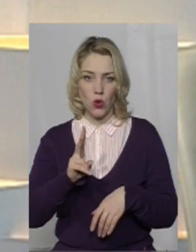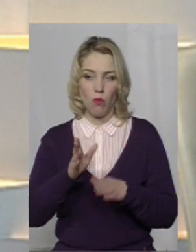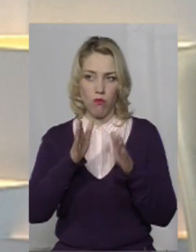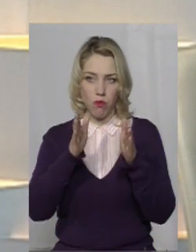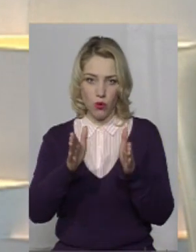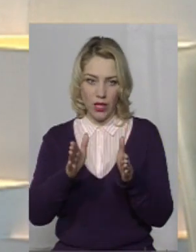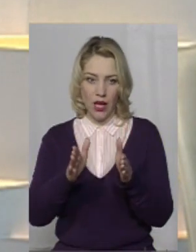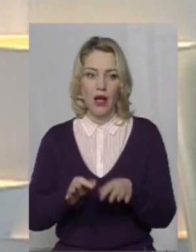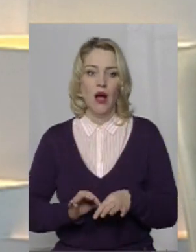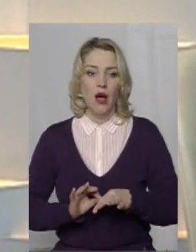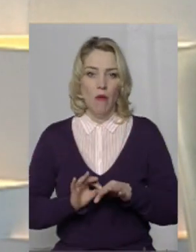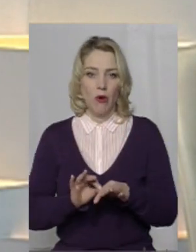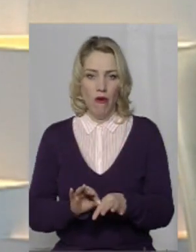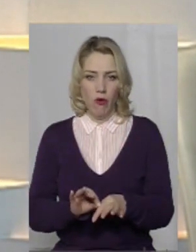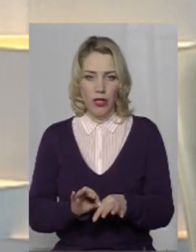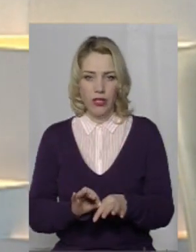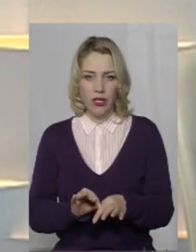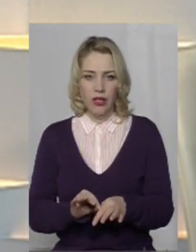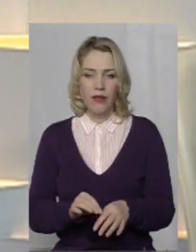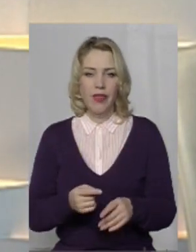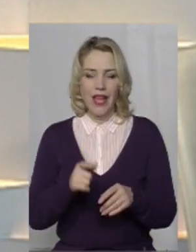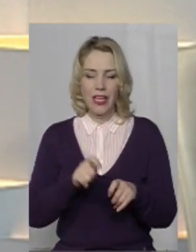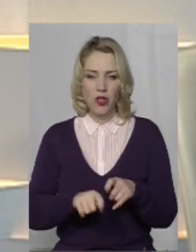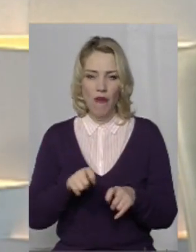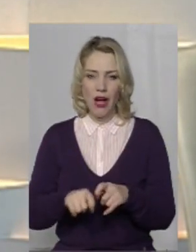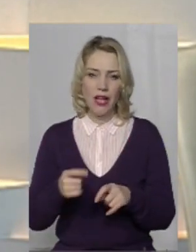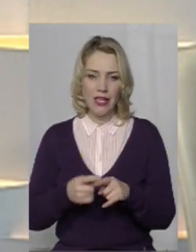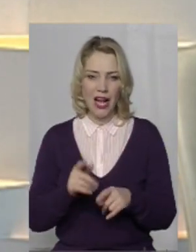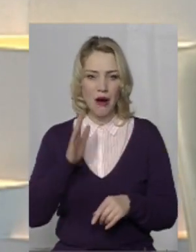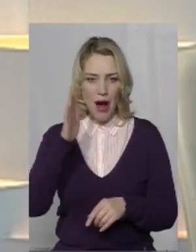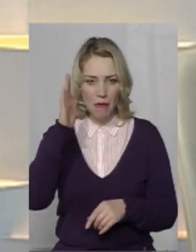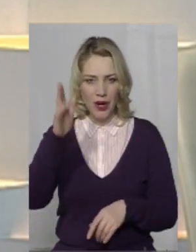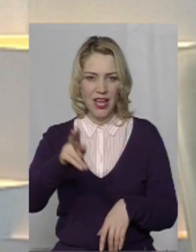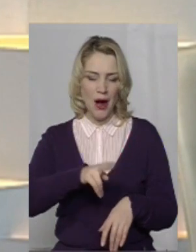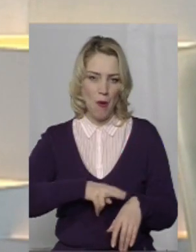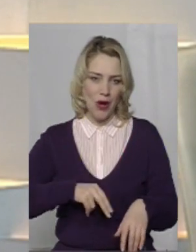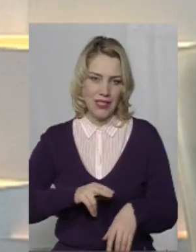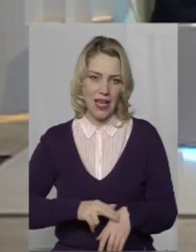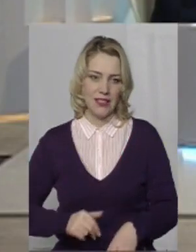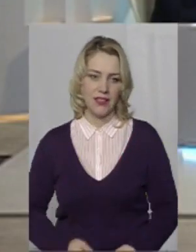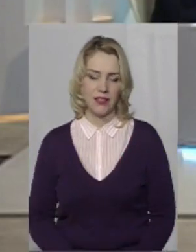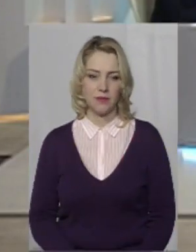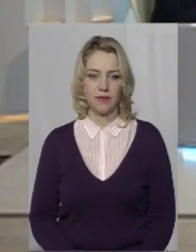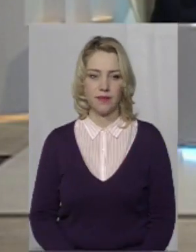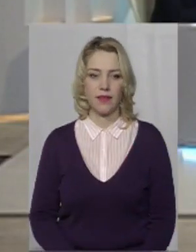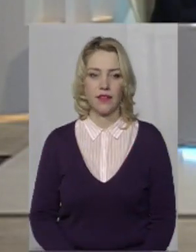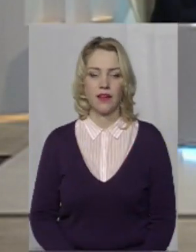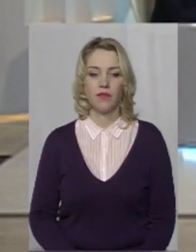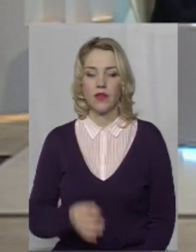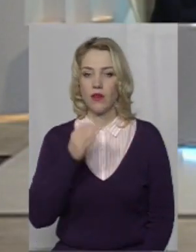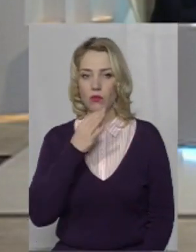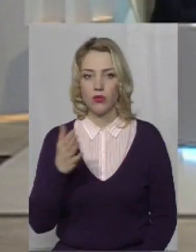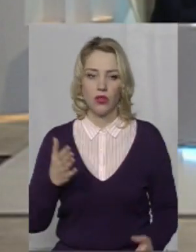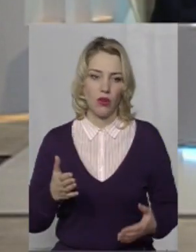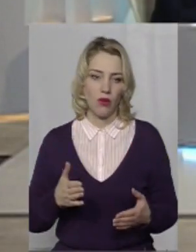проводити тестування цих майбутніх поліцейських. Дякую, і в будь-якому випадку.